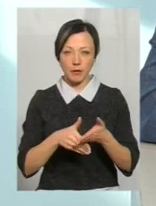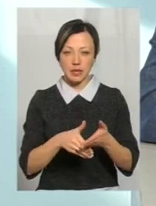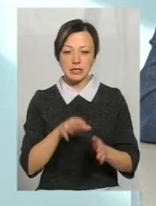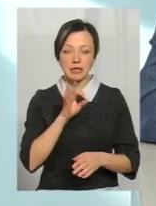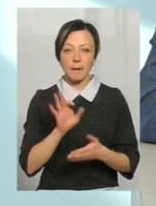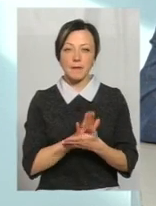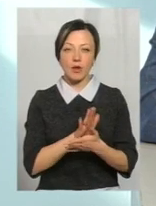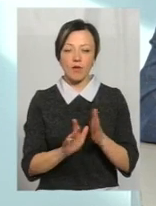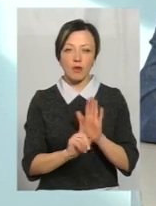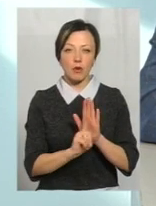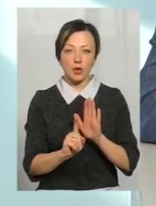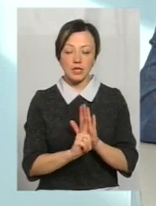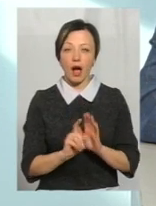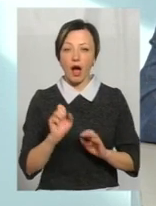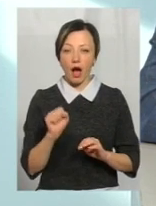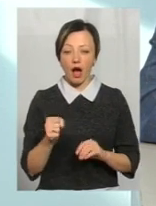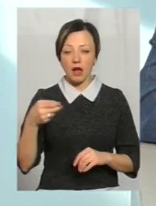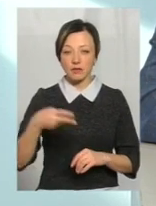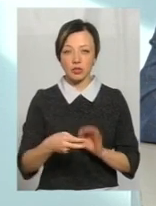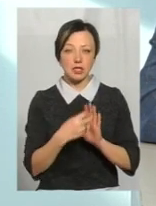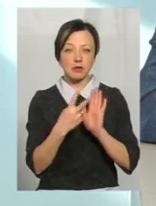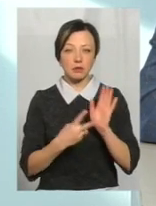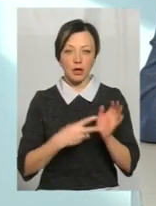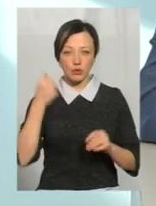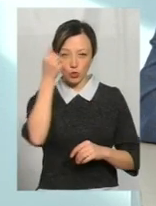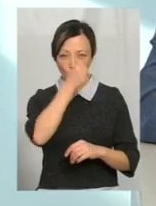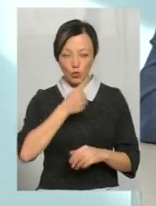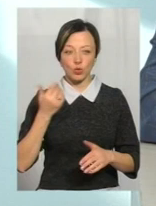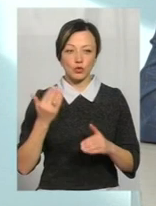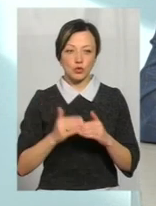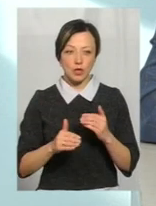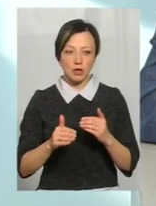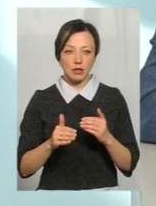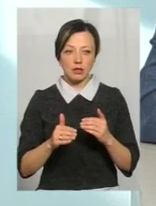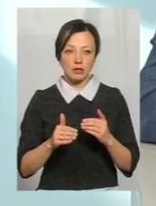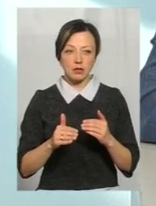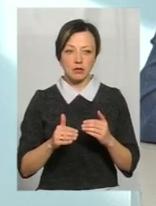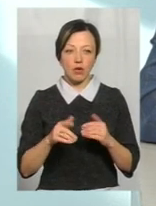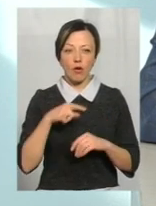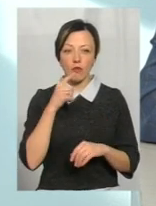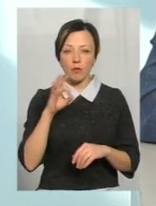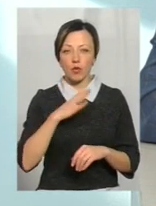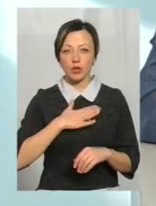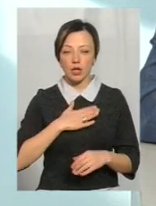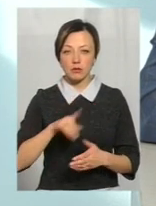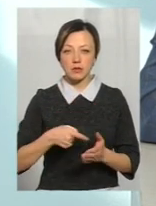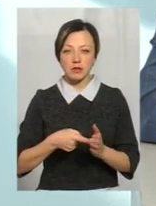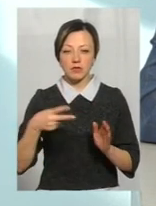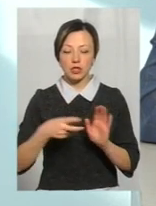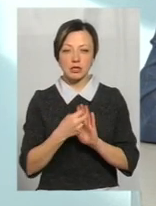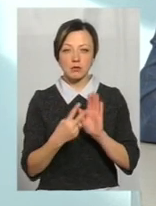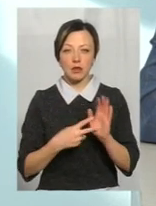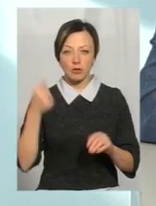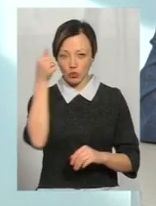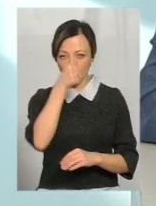за пільговий приїзд. З 2017 року вже, ну, безпосередньо будемо говорити за наше місто, з 2017 року вже